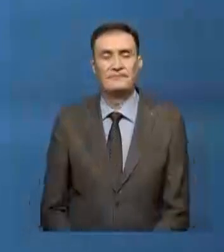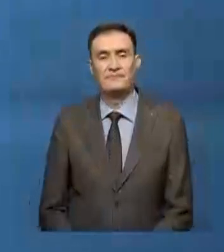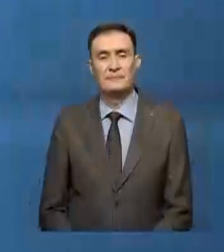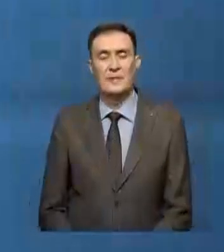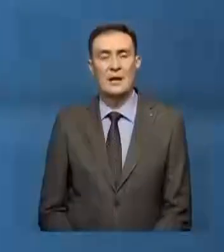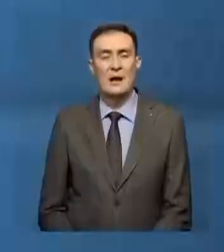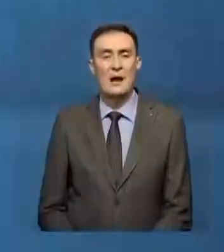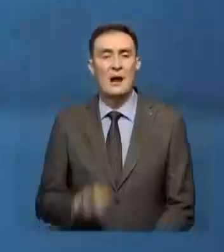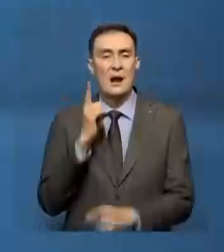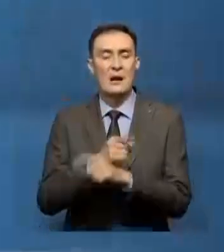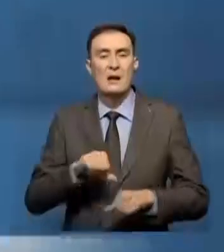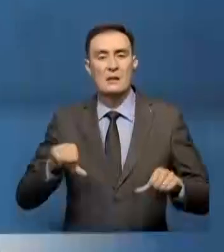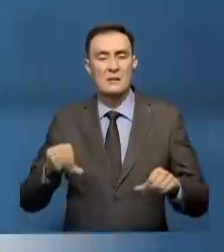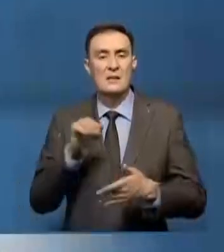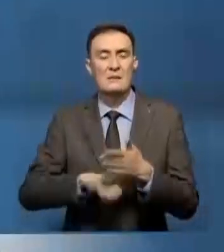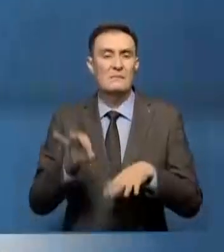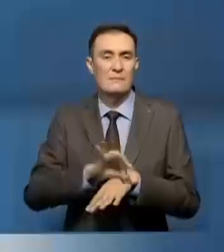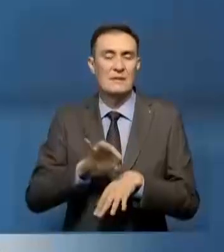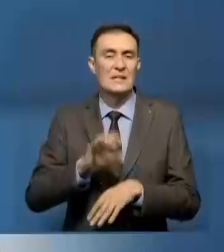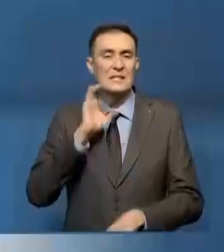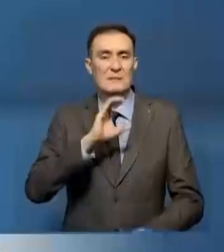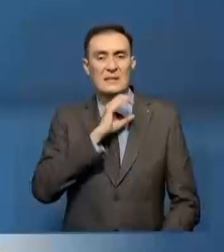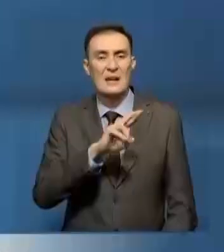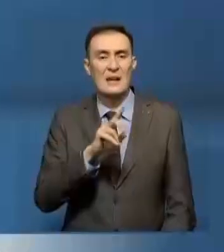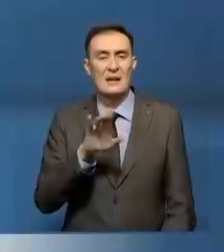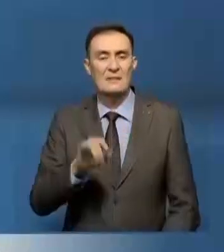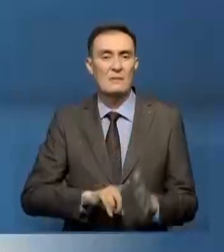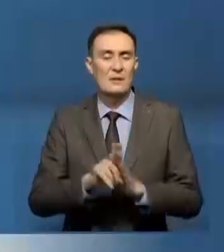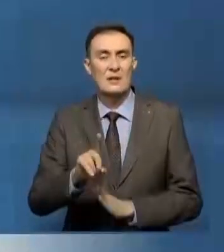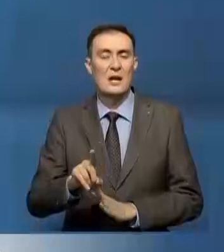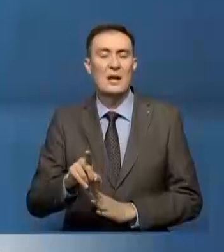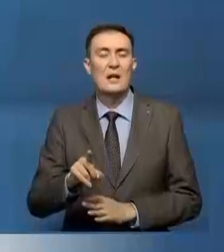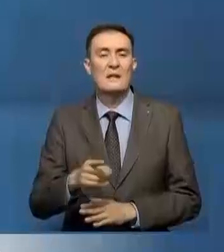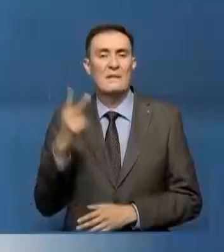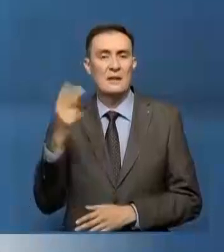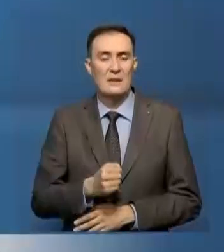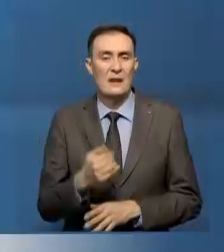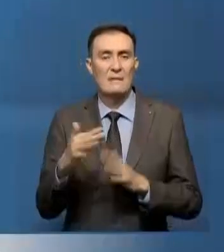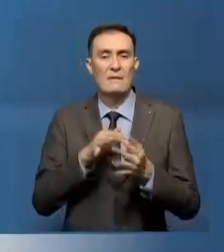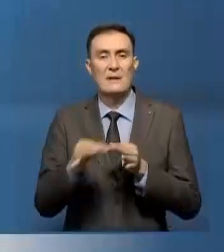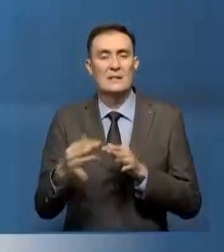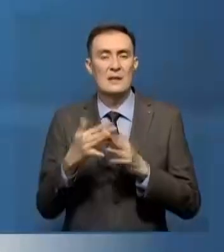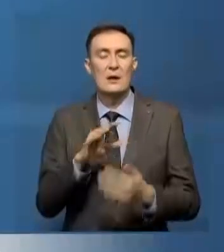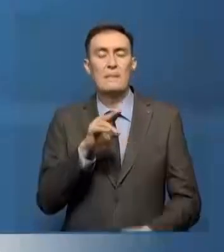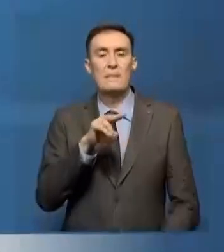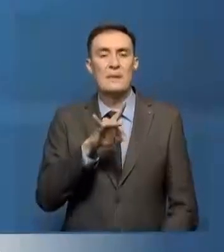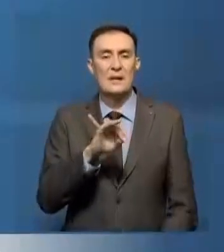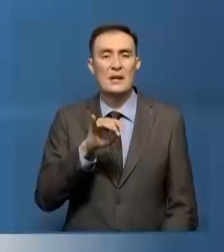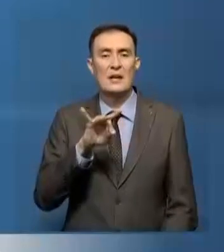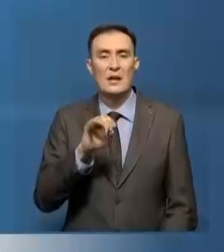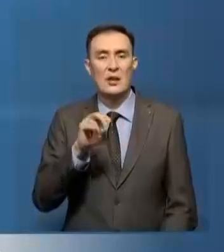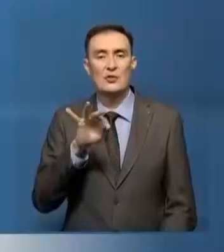Карантин из-за сибирской язвы введен на полмесяца на животноводческой ферме в селе Приречное Кустанайск области.